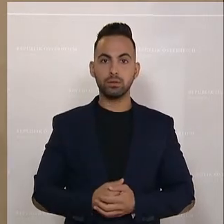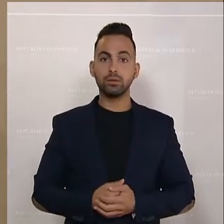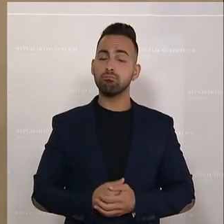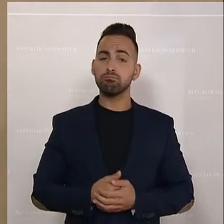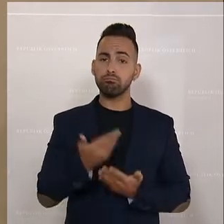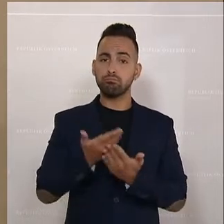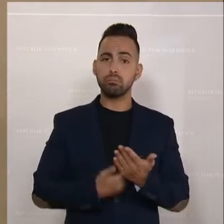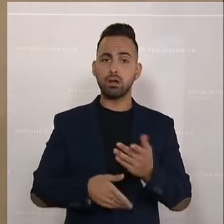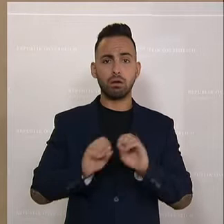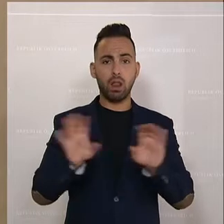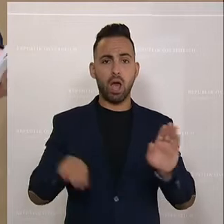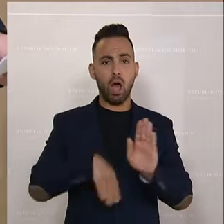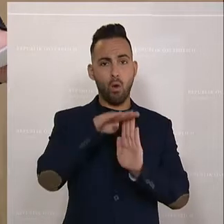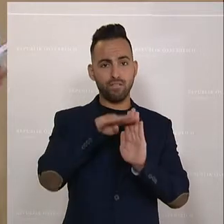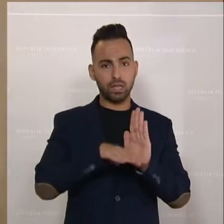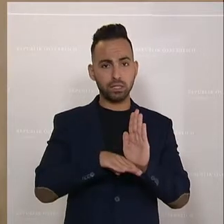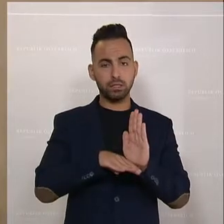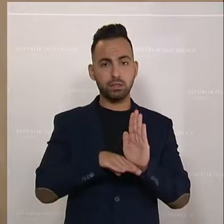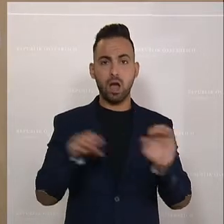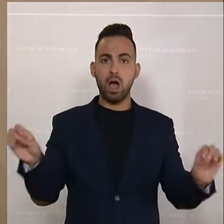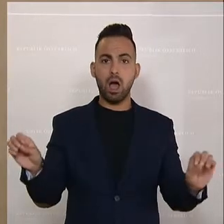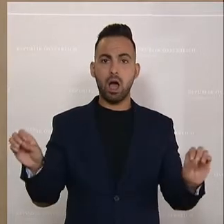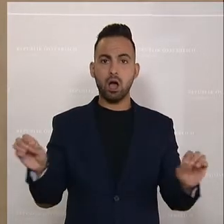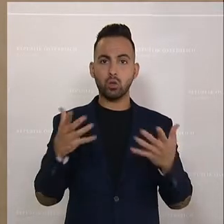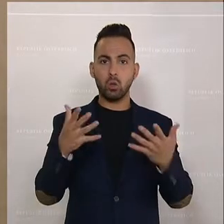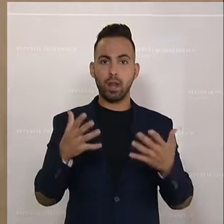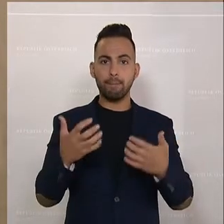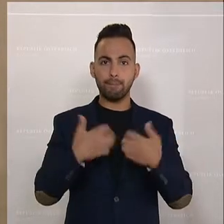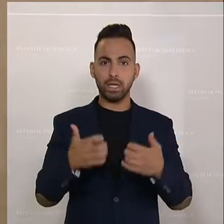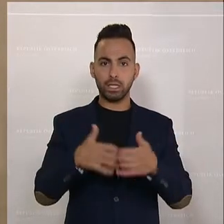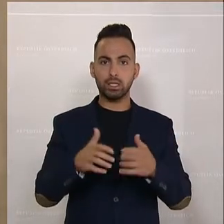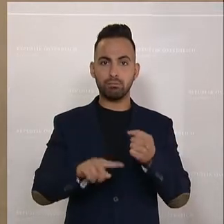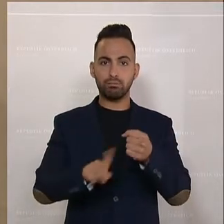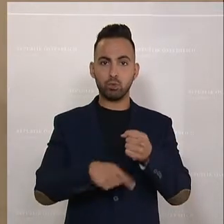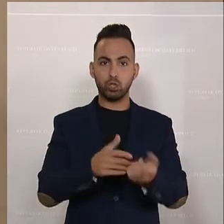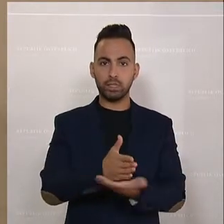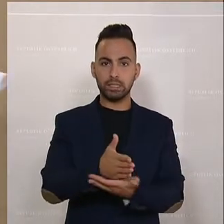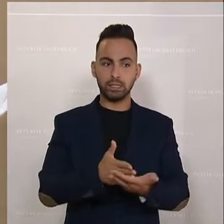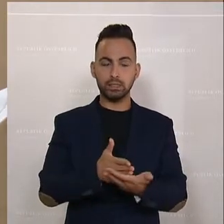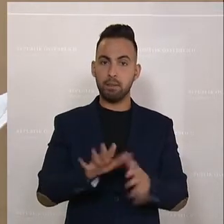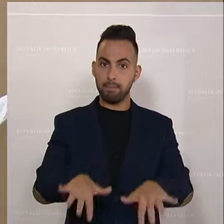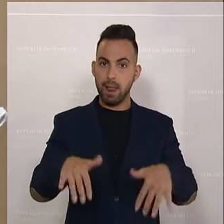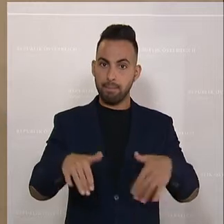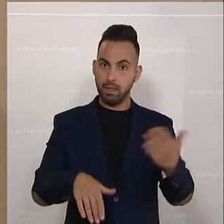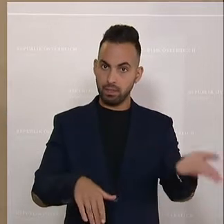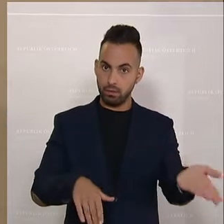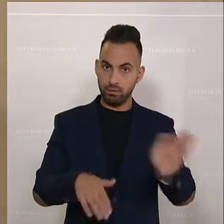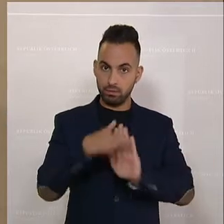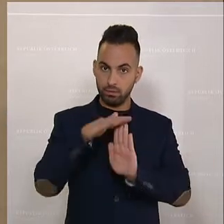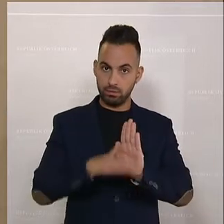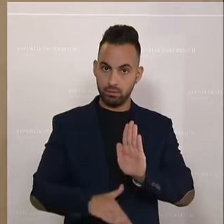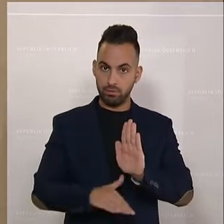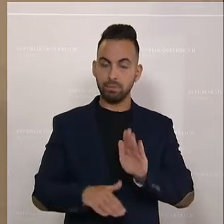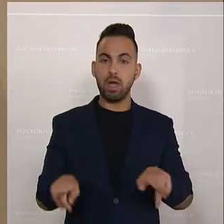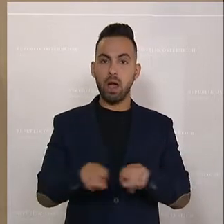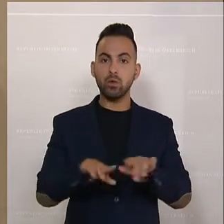schön aufgelistet im aktuellen Bericht des Budgetdienstes des Parlaments, wo